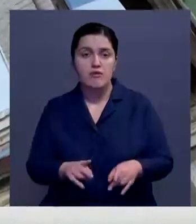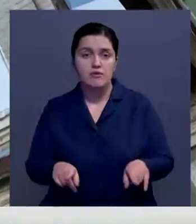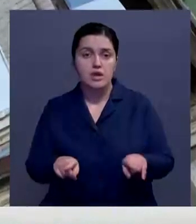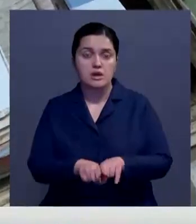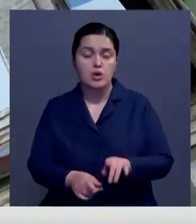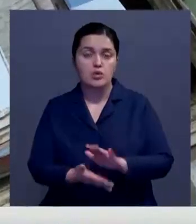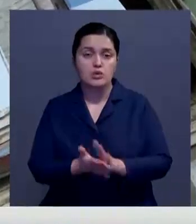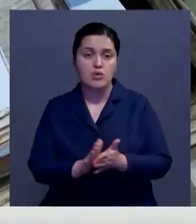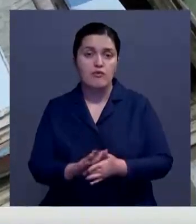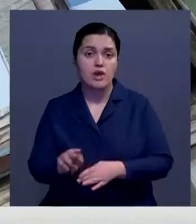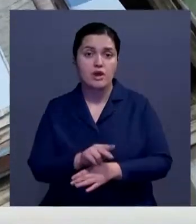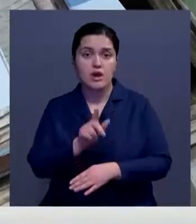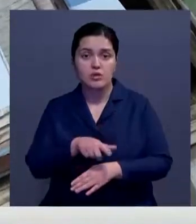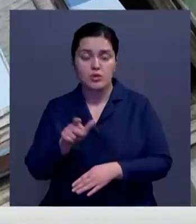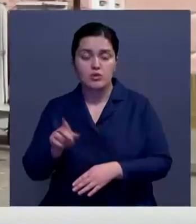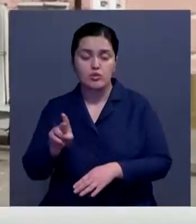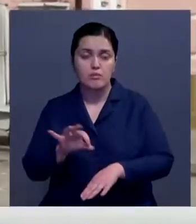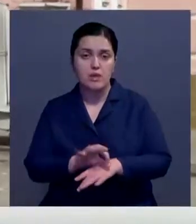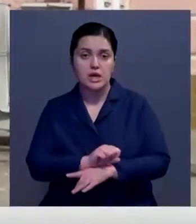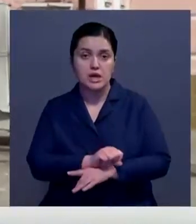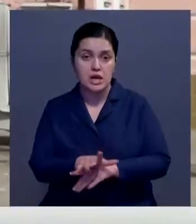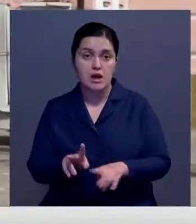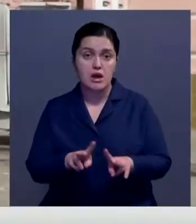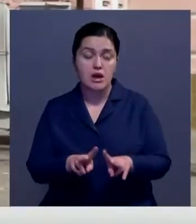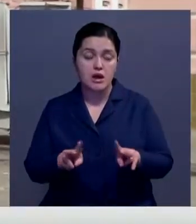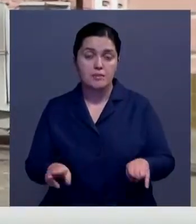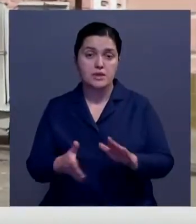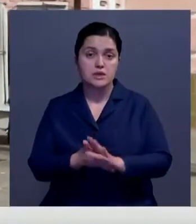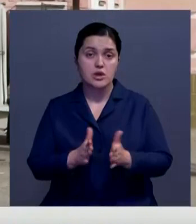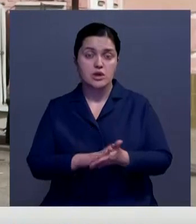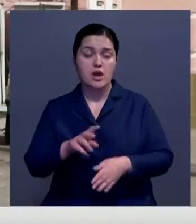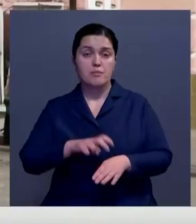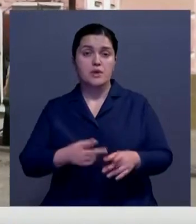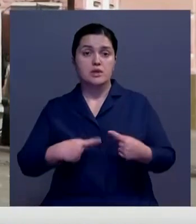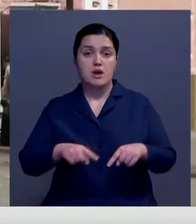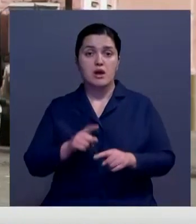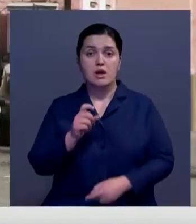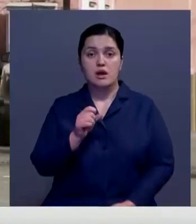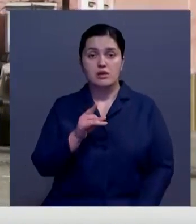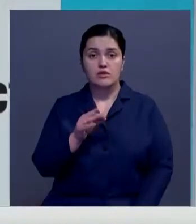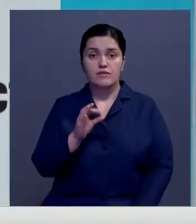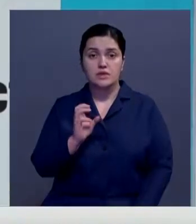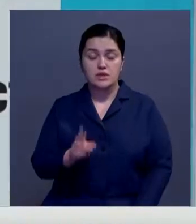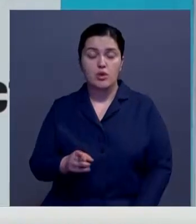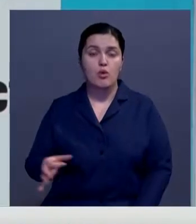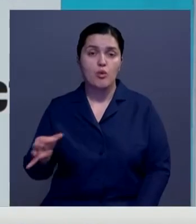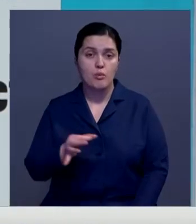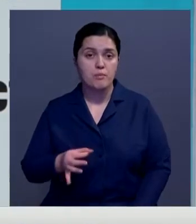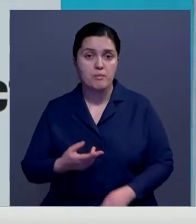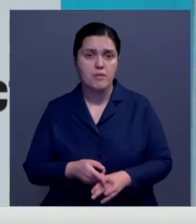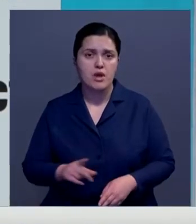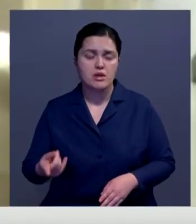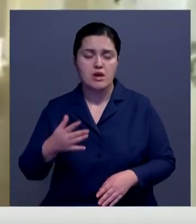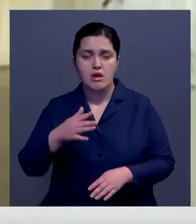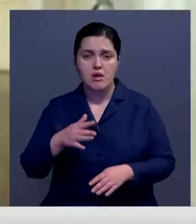условиях лечатся пациенты с коронавирусом. Аналогичная ситуация в медучреждениях Харьковской области. Загруженность некоторых больниц